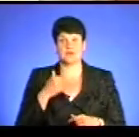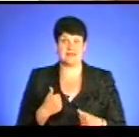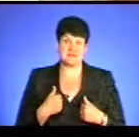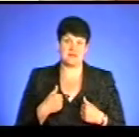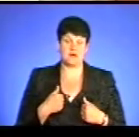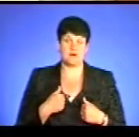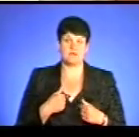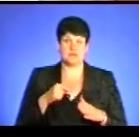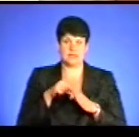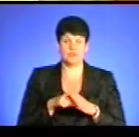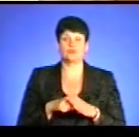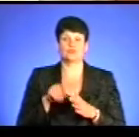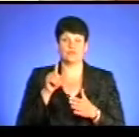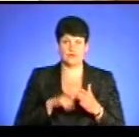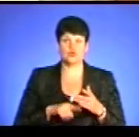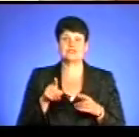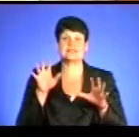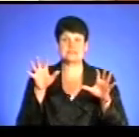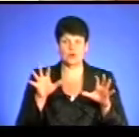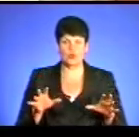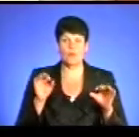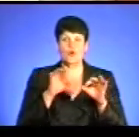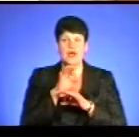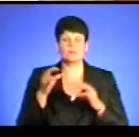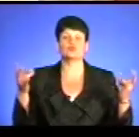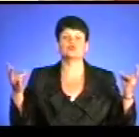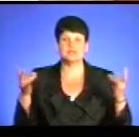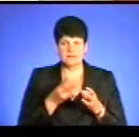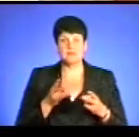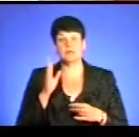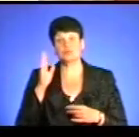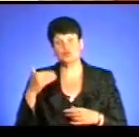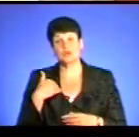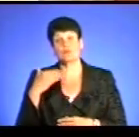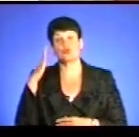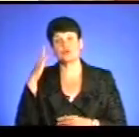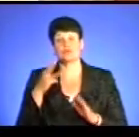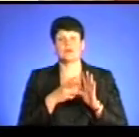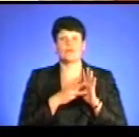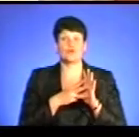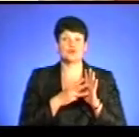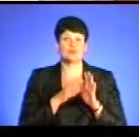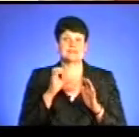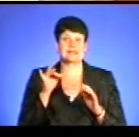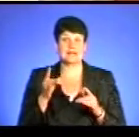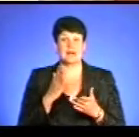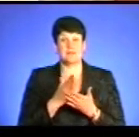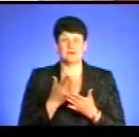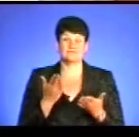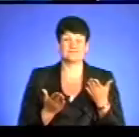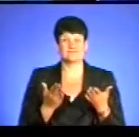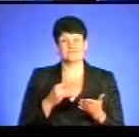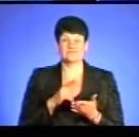глибоко переконаний, що цей законопроект потрібний. Чи буде він проголосований в парламенті восьмого скликання, має великі сумніви.